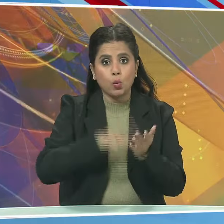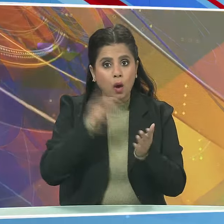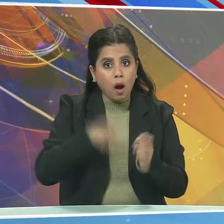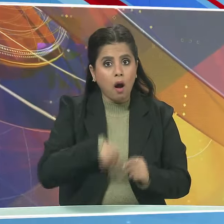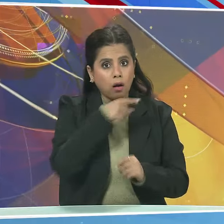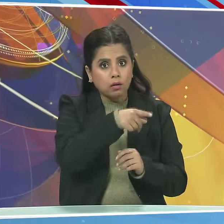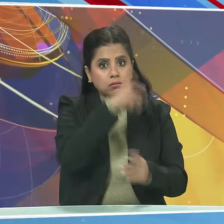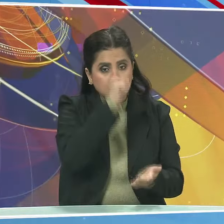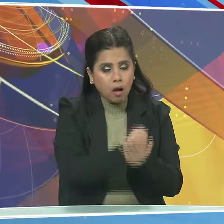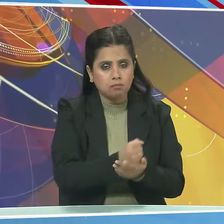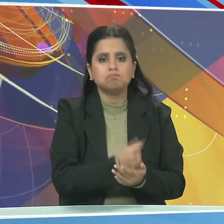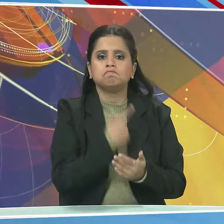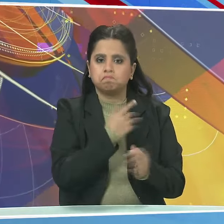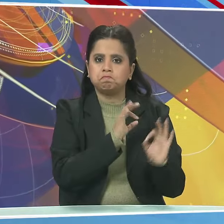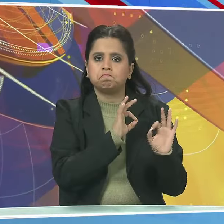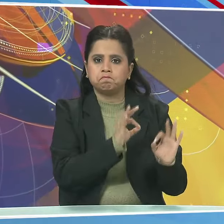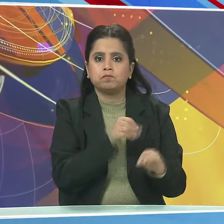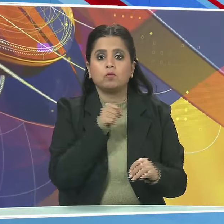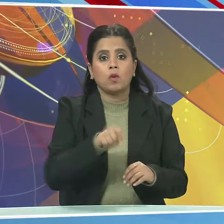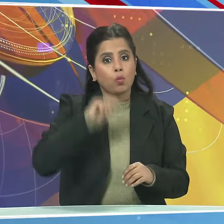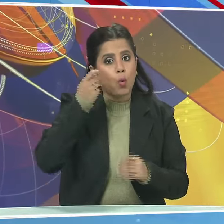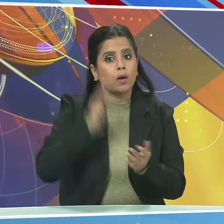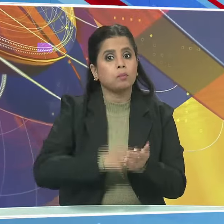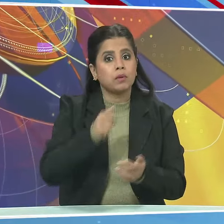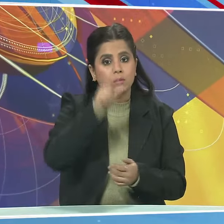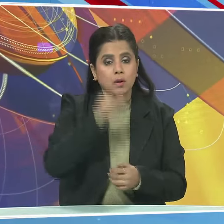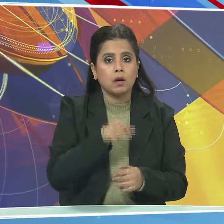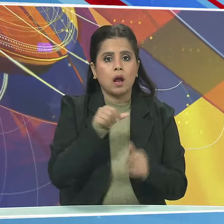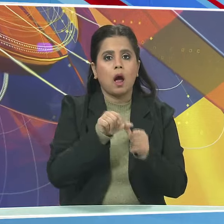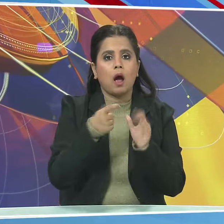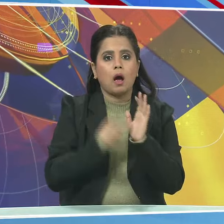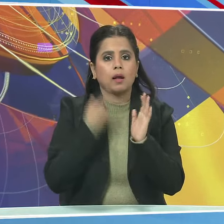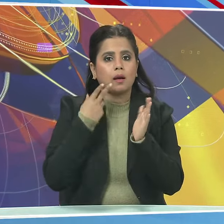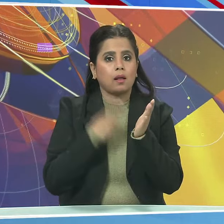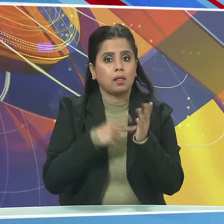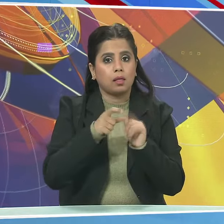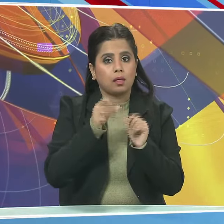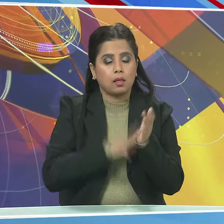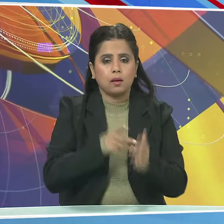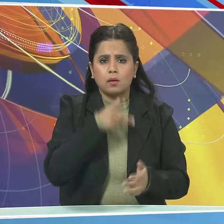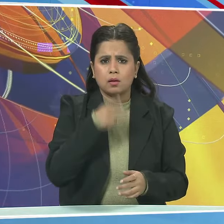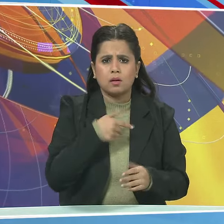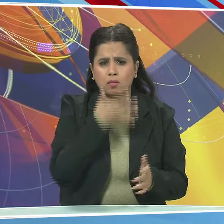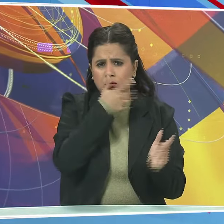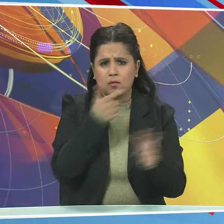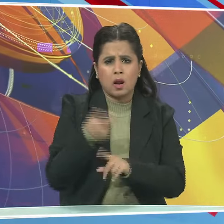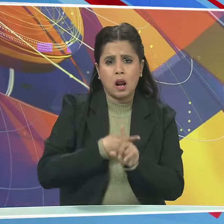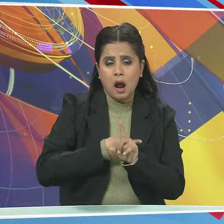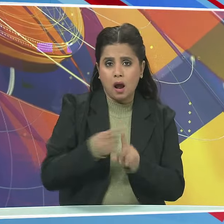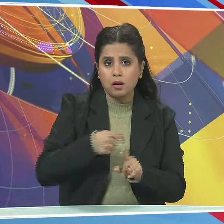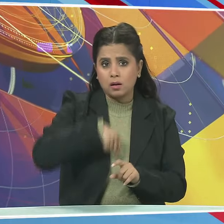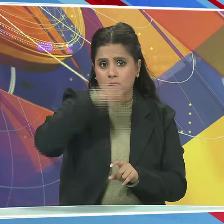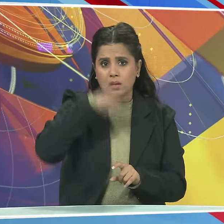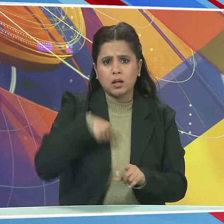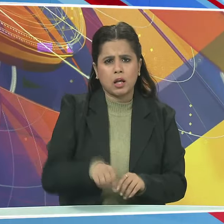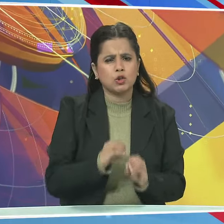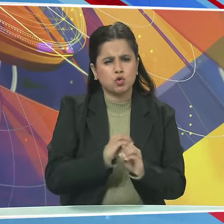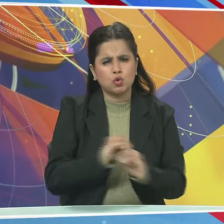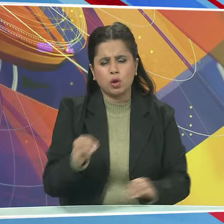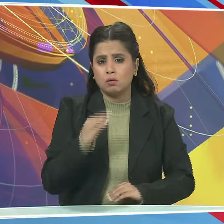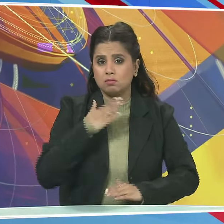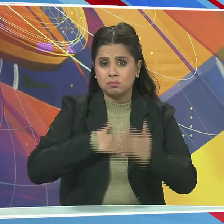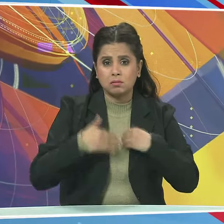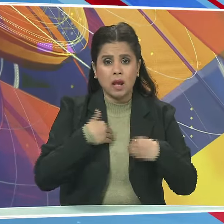स्वागत किया है विदेश मंत्राले में प्रवक्ता अरिंदम बाक्ची ने कहा कि आतंगवाद के खिलाफ भारत जीरो